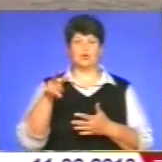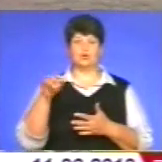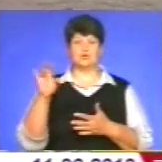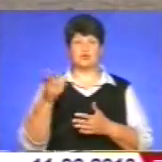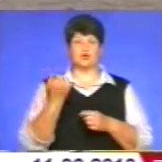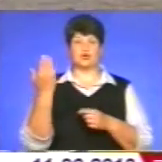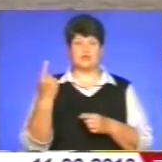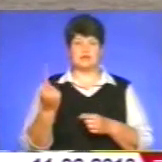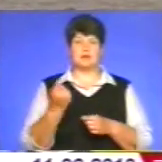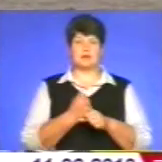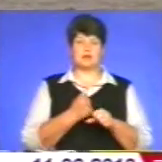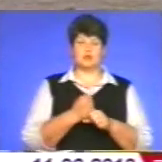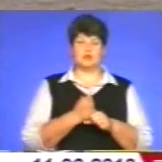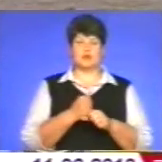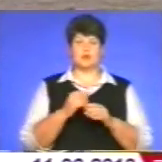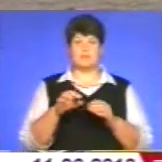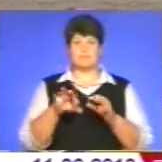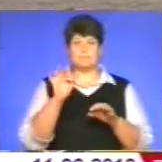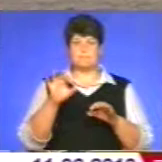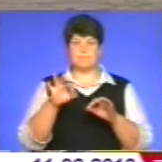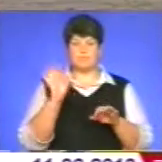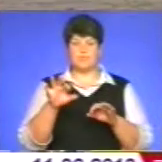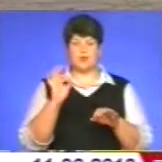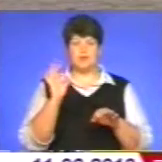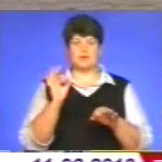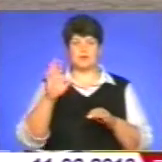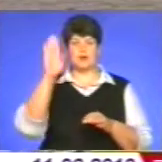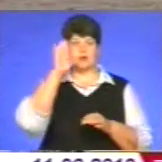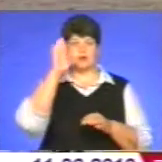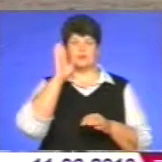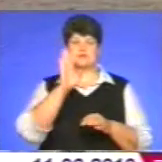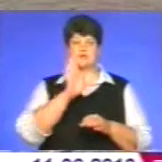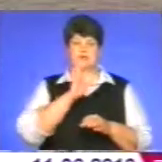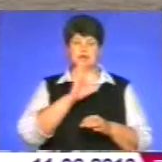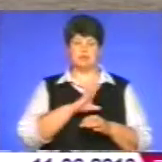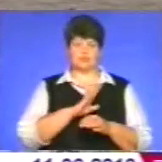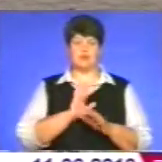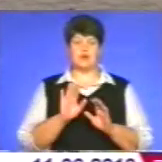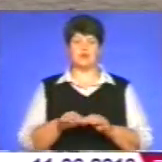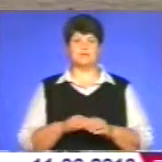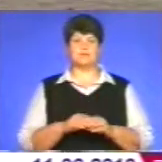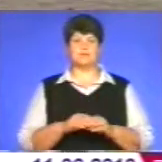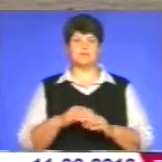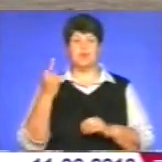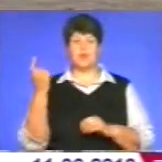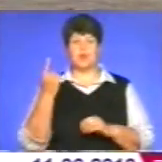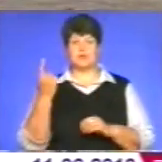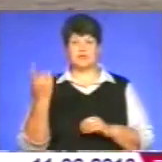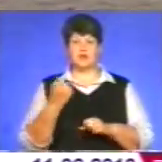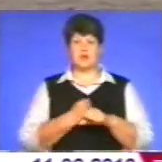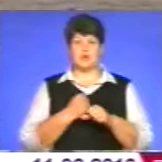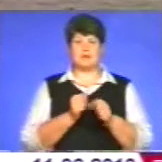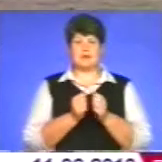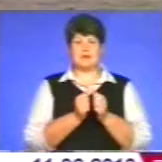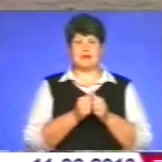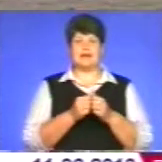працюють, полять, хлопці, жінки бувають. Одні роблять біля